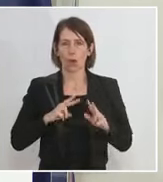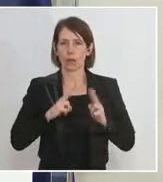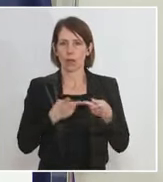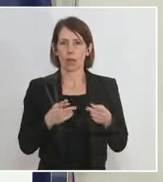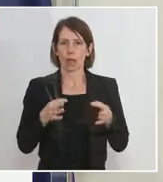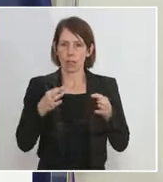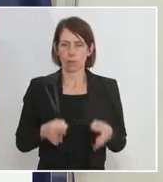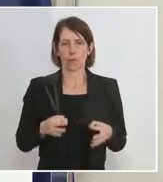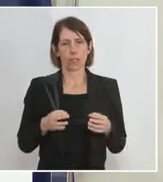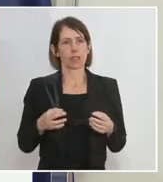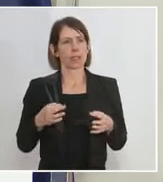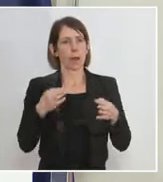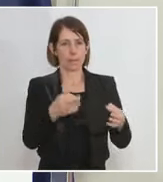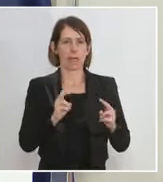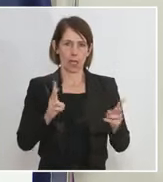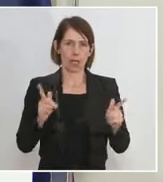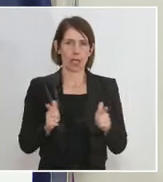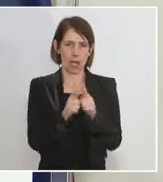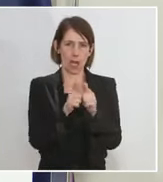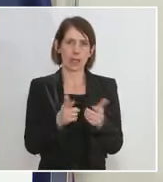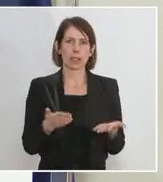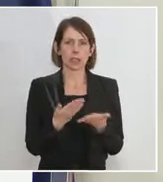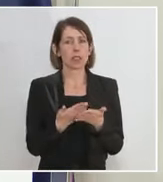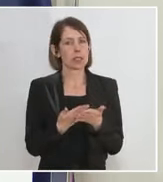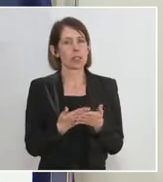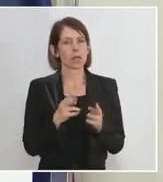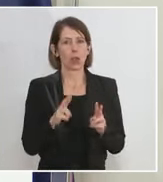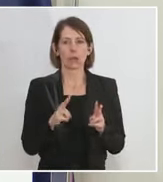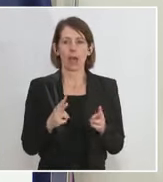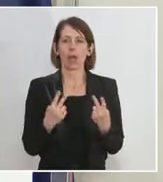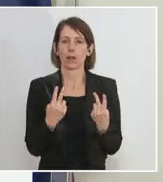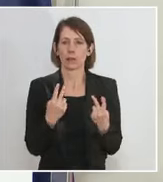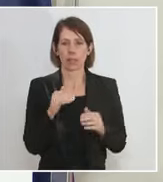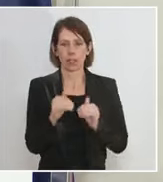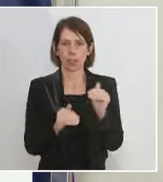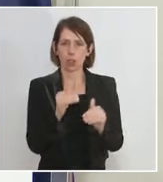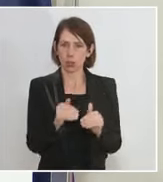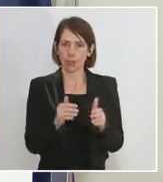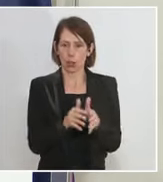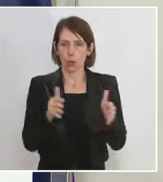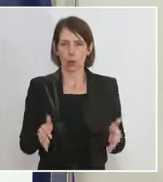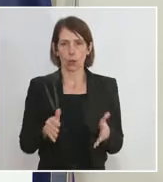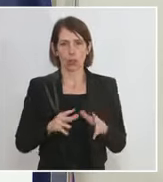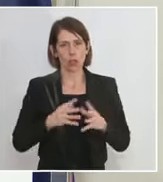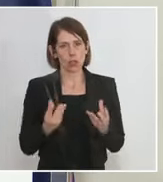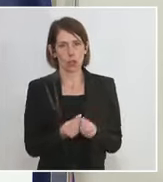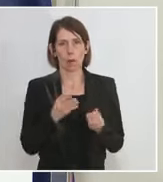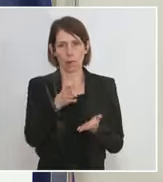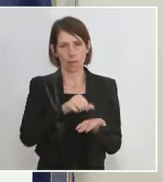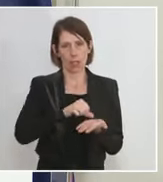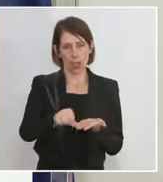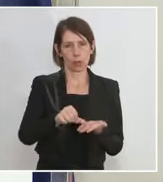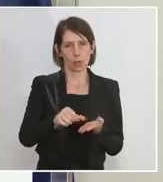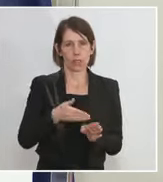leisten zu können und insofern ist es auch ein ganz wesentlicher Schritt, dass hier die größte Summe ausbezahlt wird, die wir